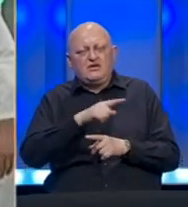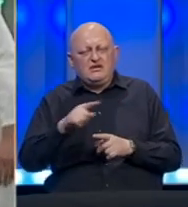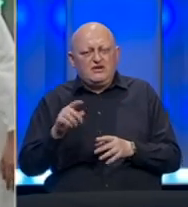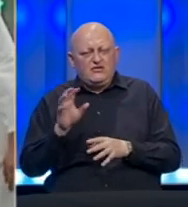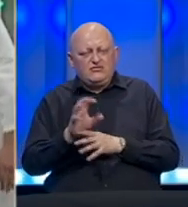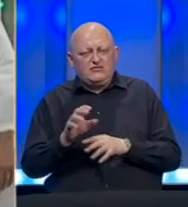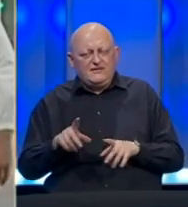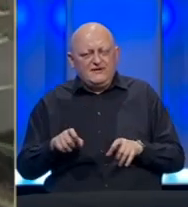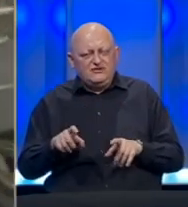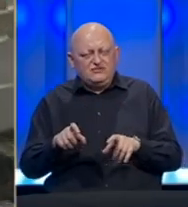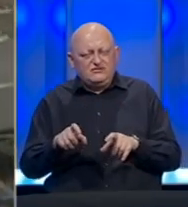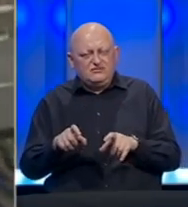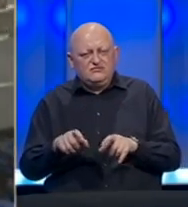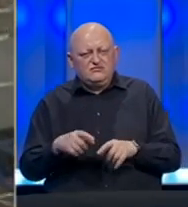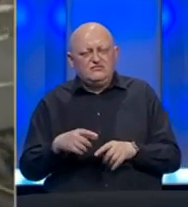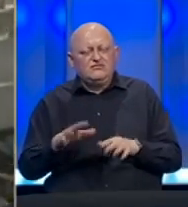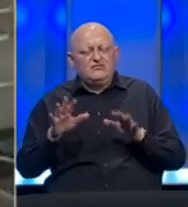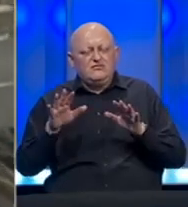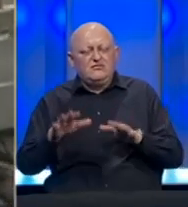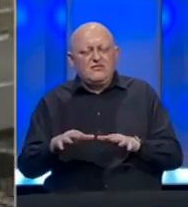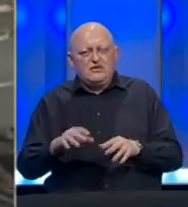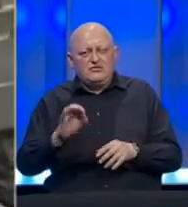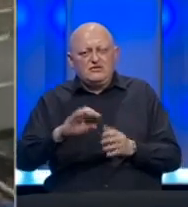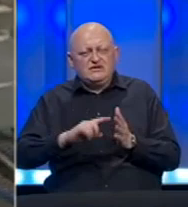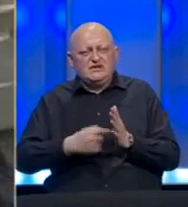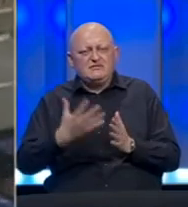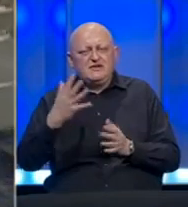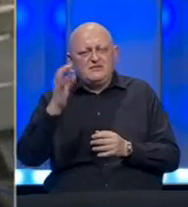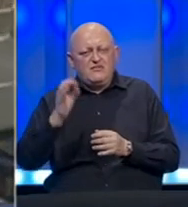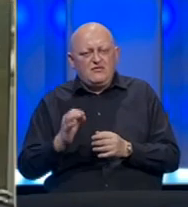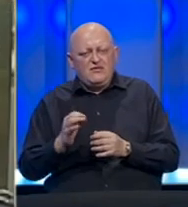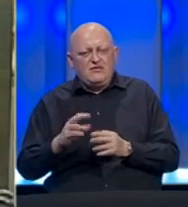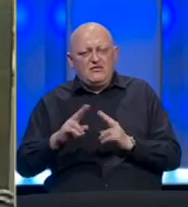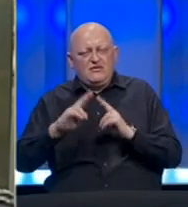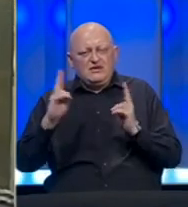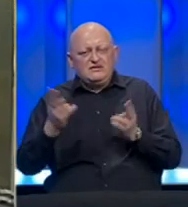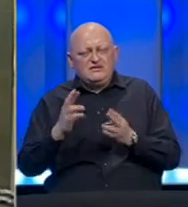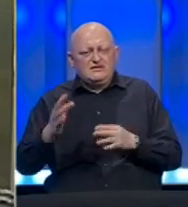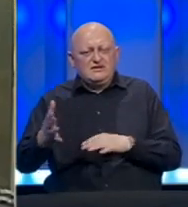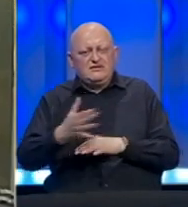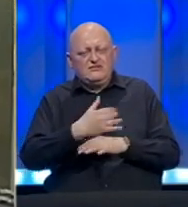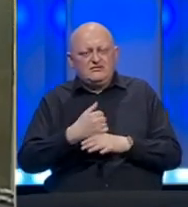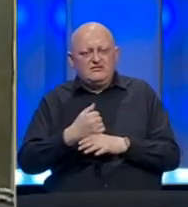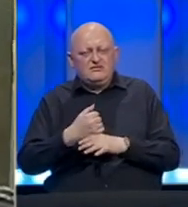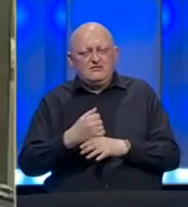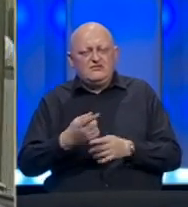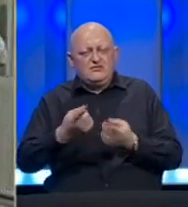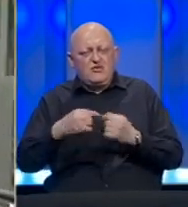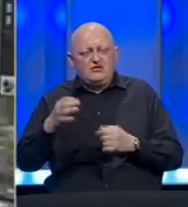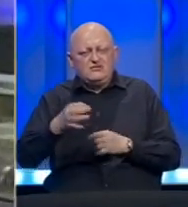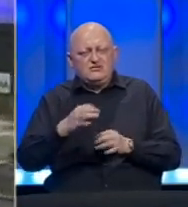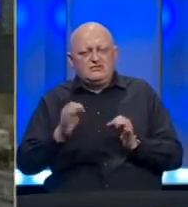utjecaja koronavirusa biti u padu za 0,5 od 100. Globalna ekonomija uz lokalne specifičnosti